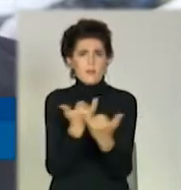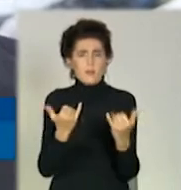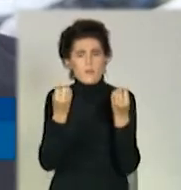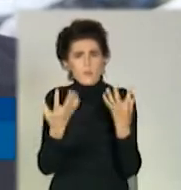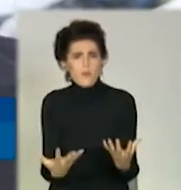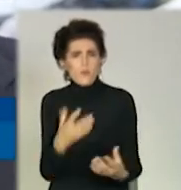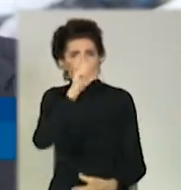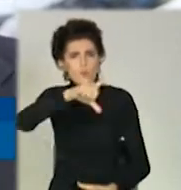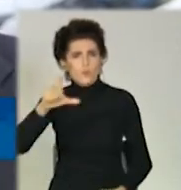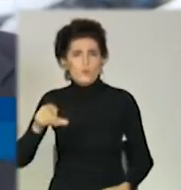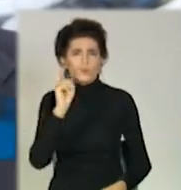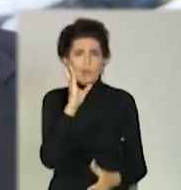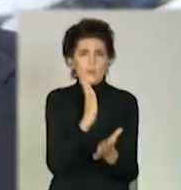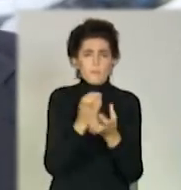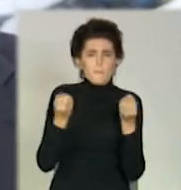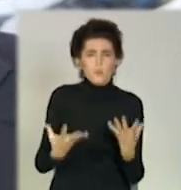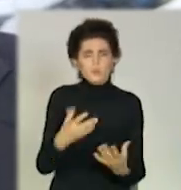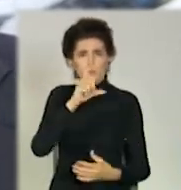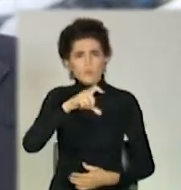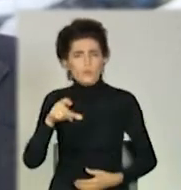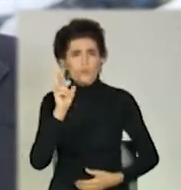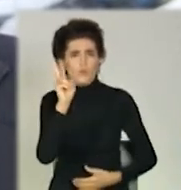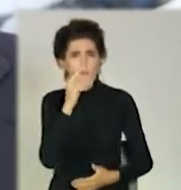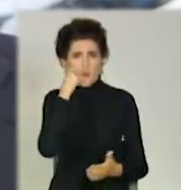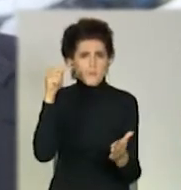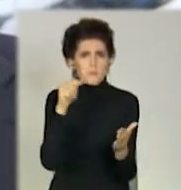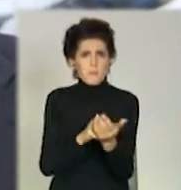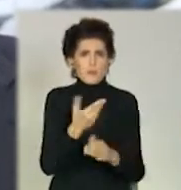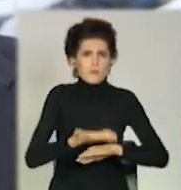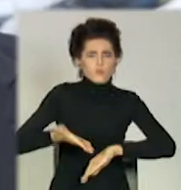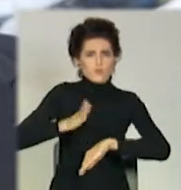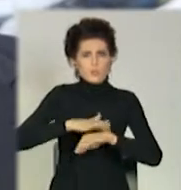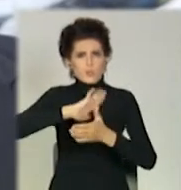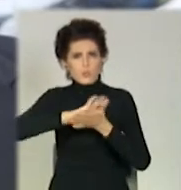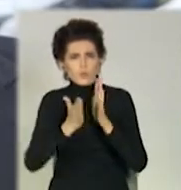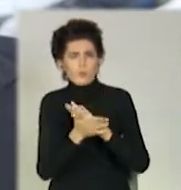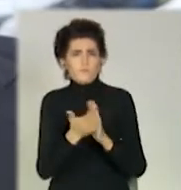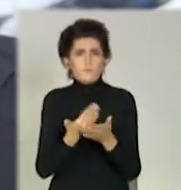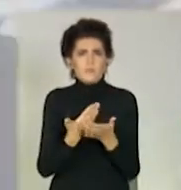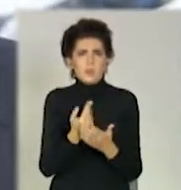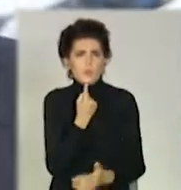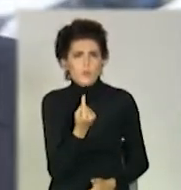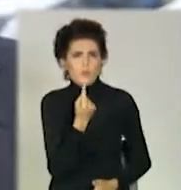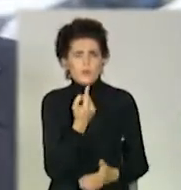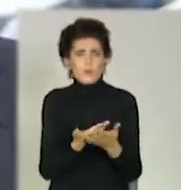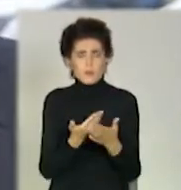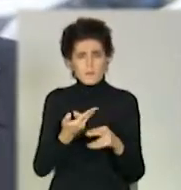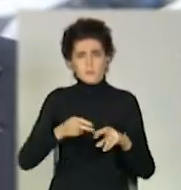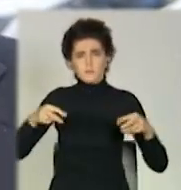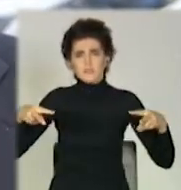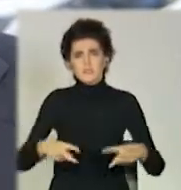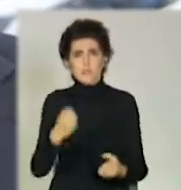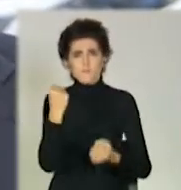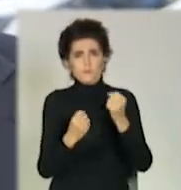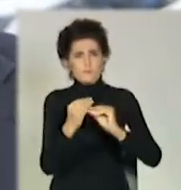живуть, для простих людей, які потрапляють в такі важкі ситуації, скрутні, можна сказати. Це автомобілі,